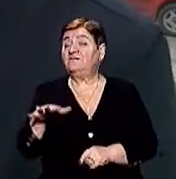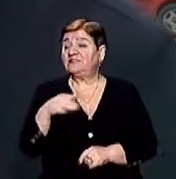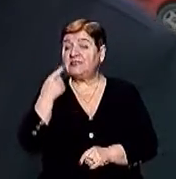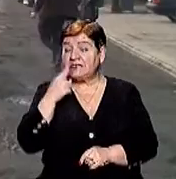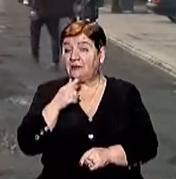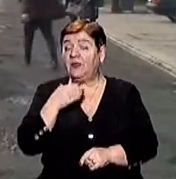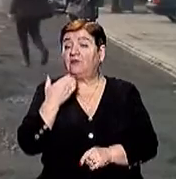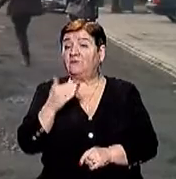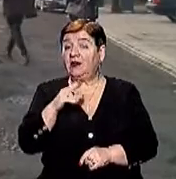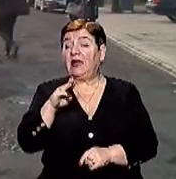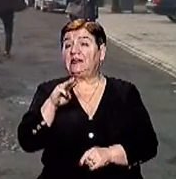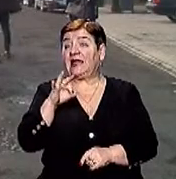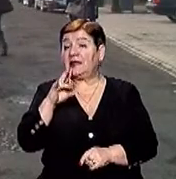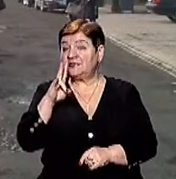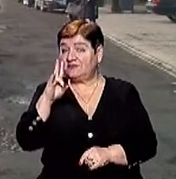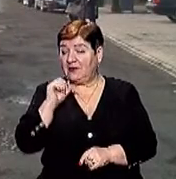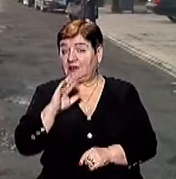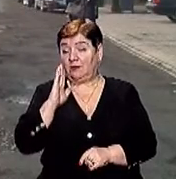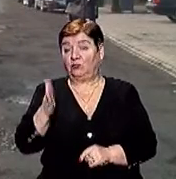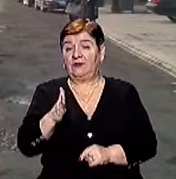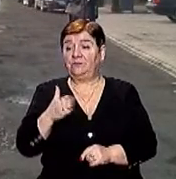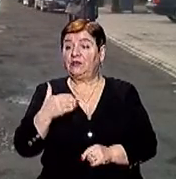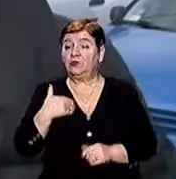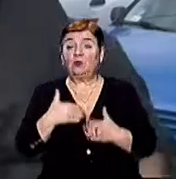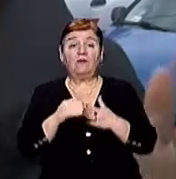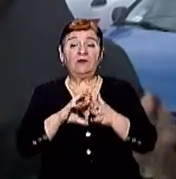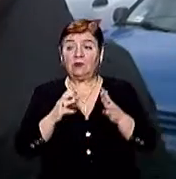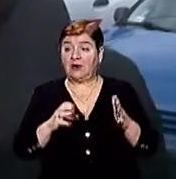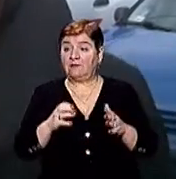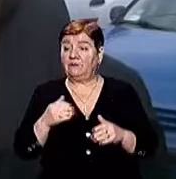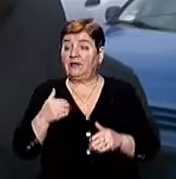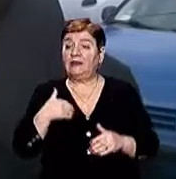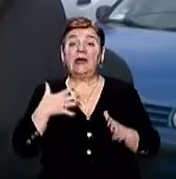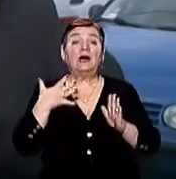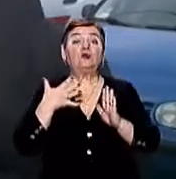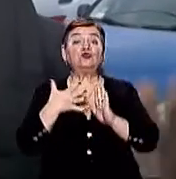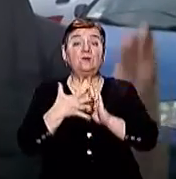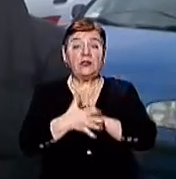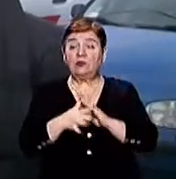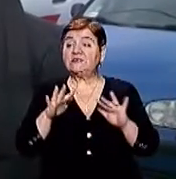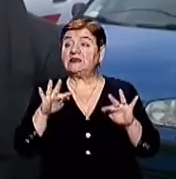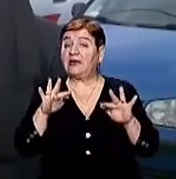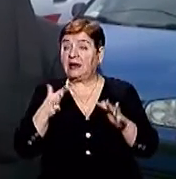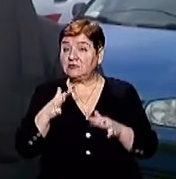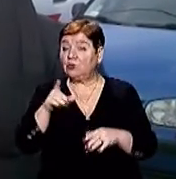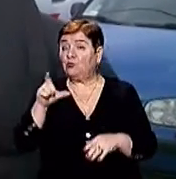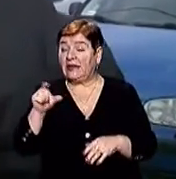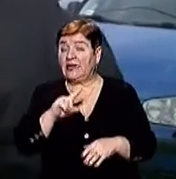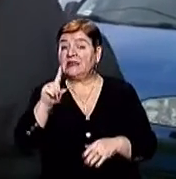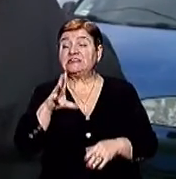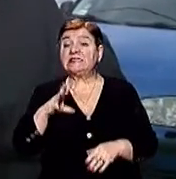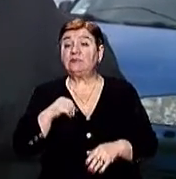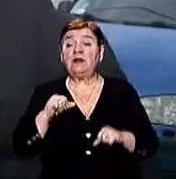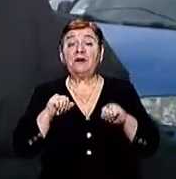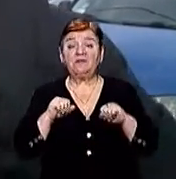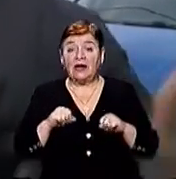Таресло ми не пійдемо Катерина Олаздекит їде з Ущорної до Виноградова Я розумію ситуацію людей, котрі повинні боротися за свої права